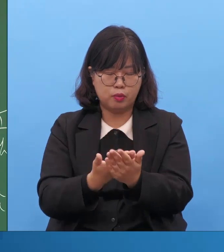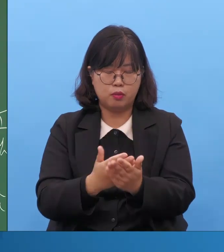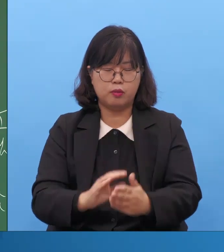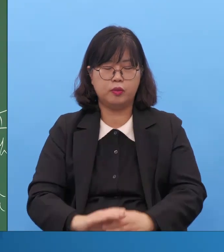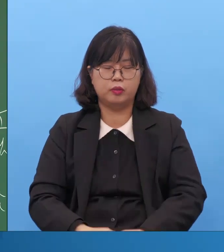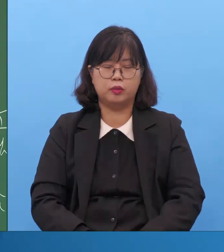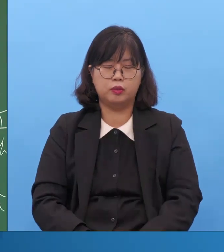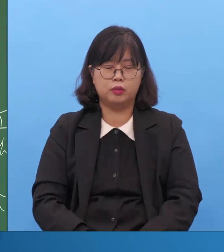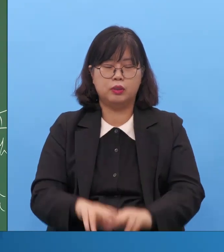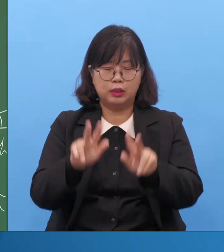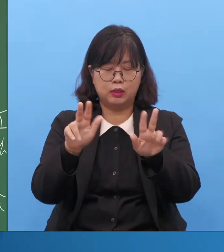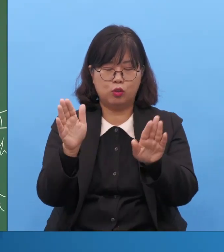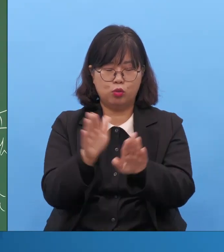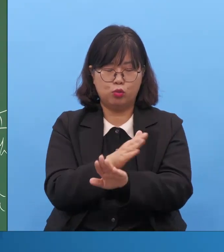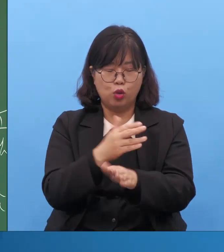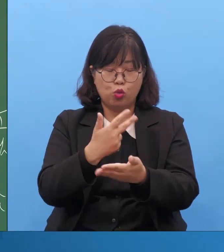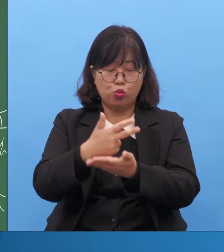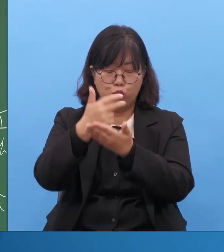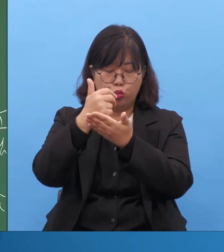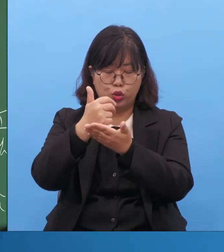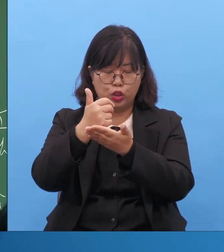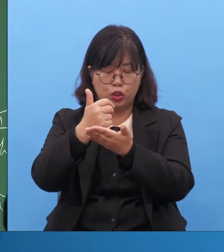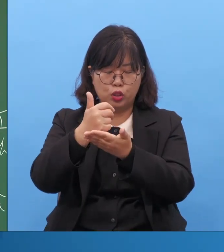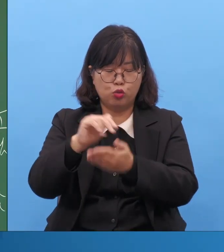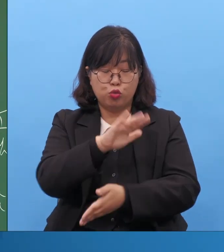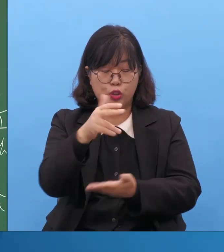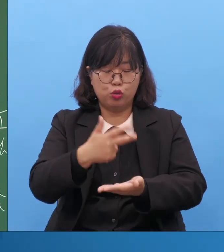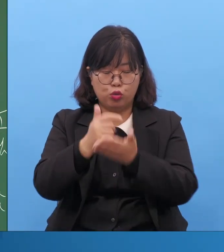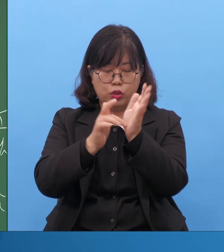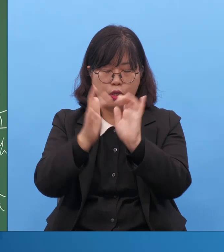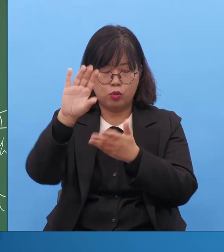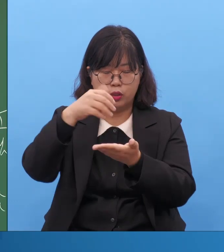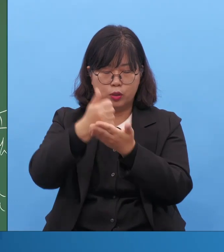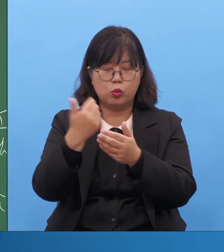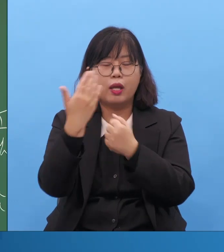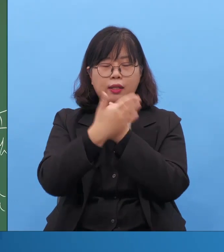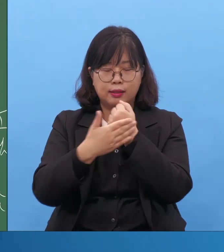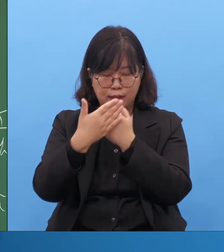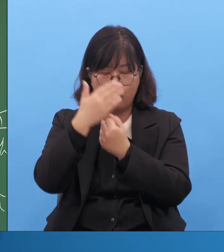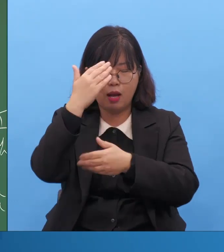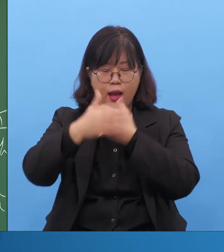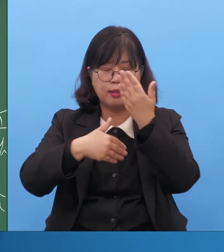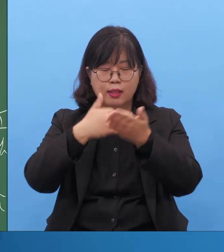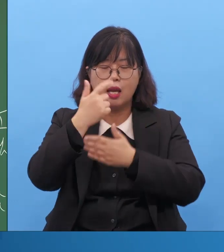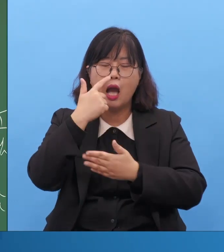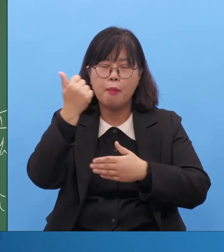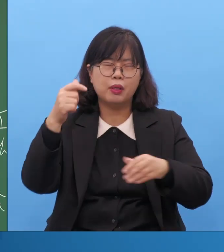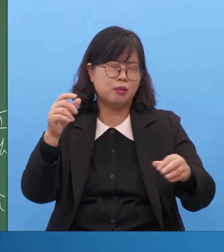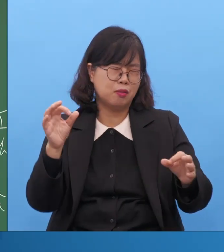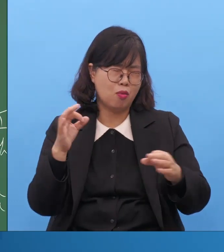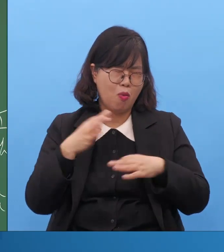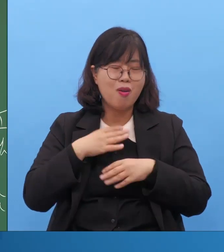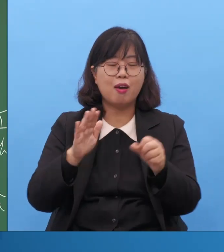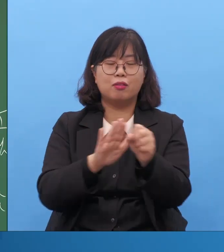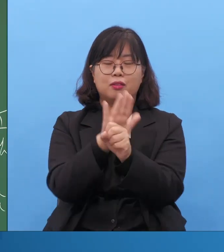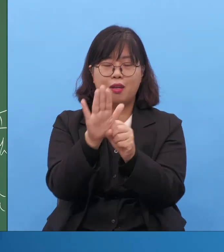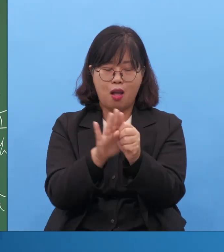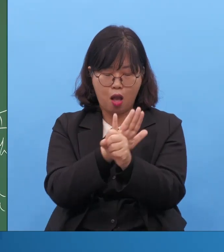이제는 우리 주 예수 그리스도의 은혜와 하나님 아버지의 지옥하신 사랑하심과